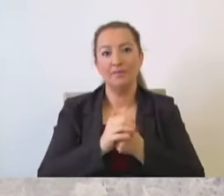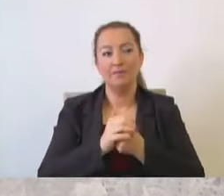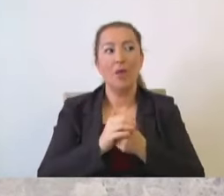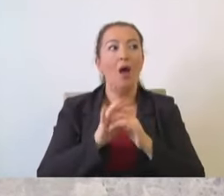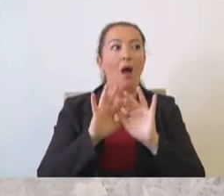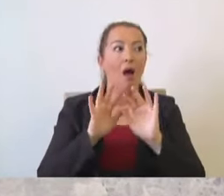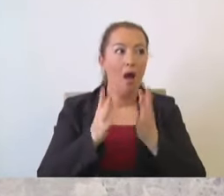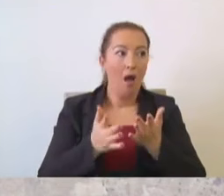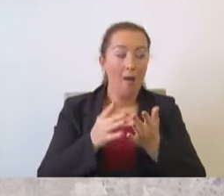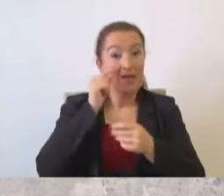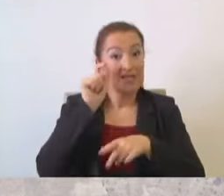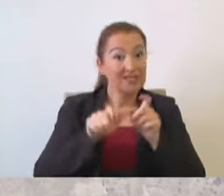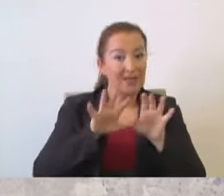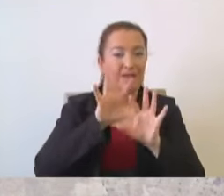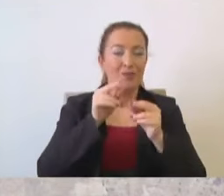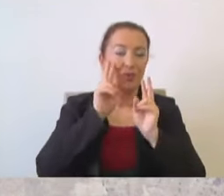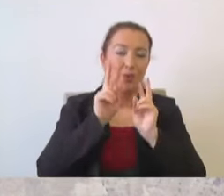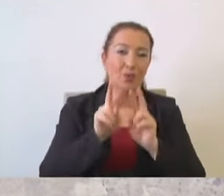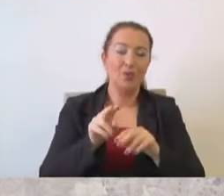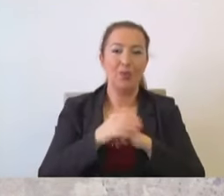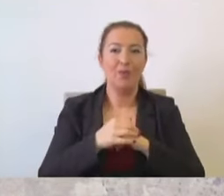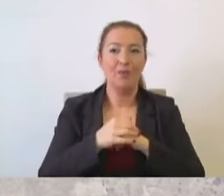Ama işte insanlar her şeyi görüyor.